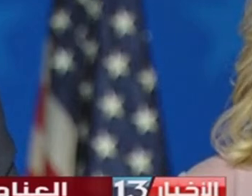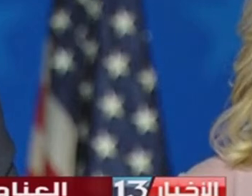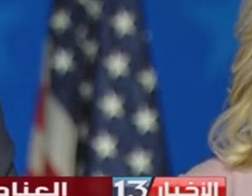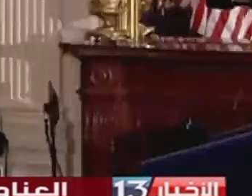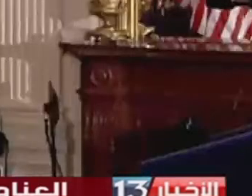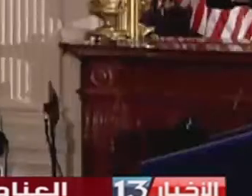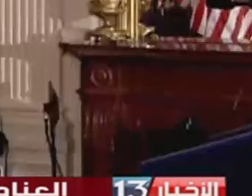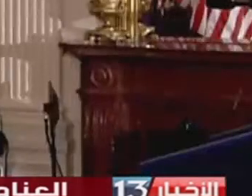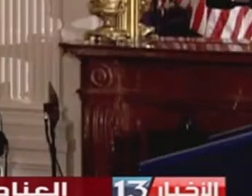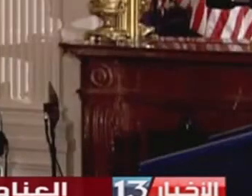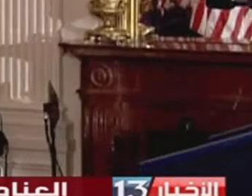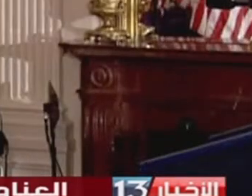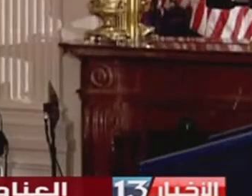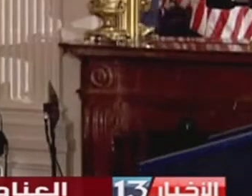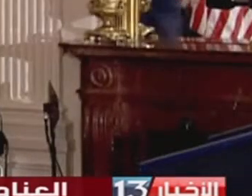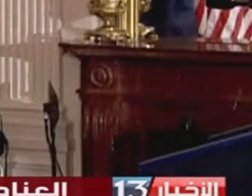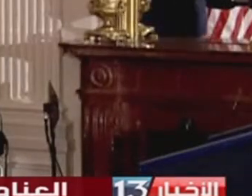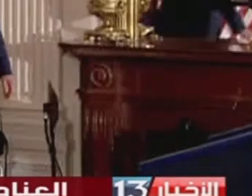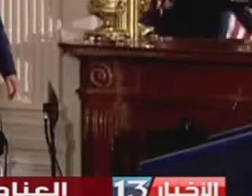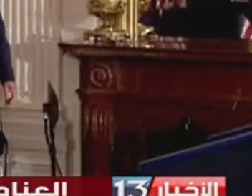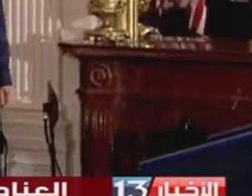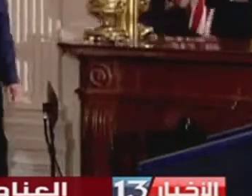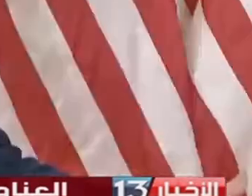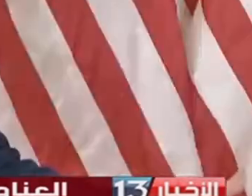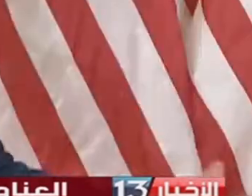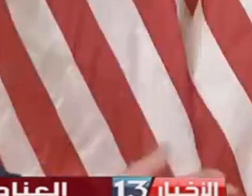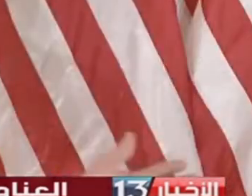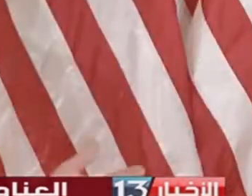في النتائج الأولية بين ترامب وبيدن